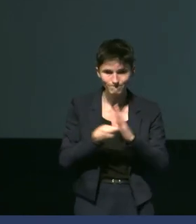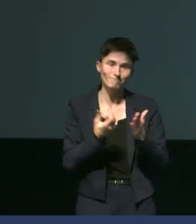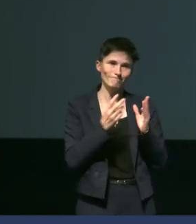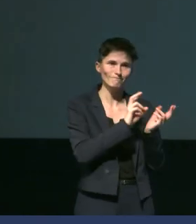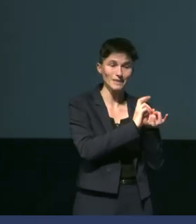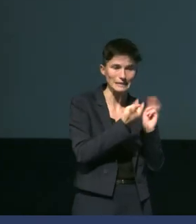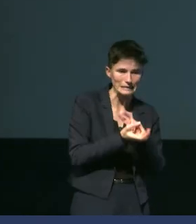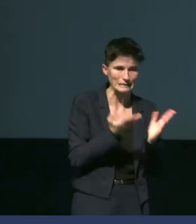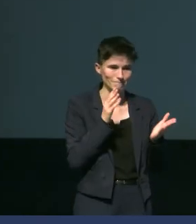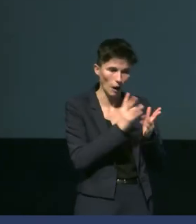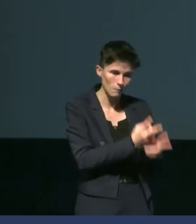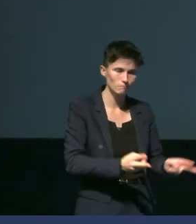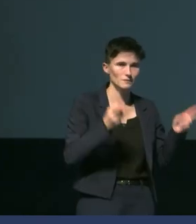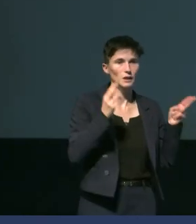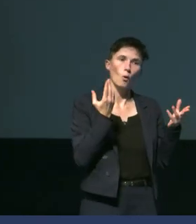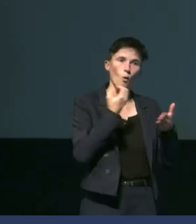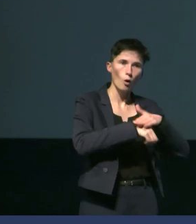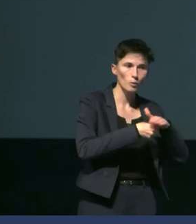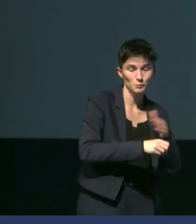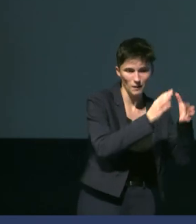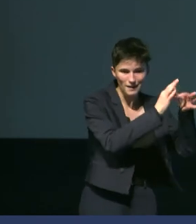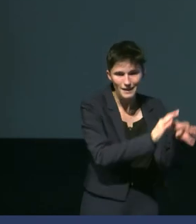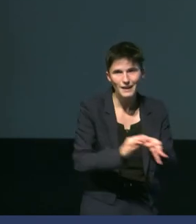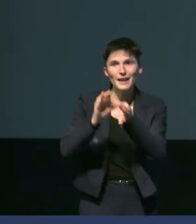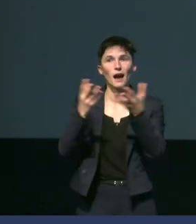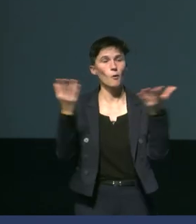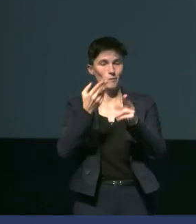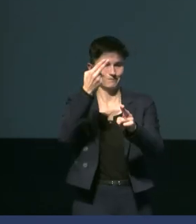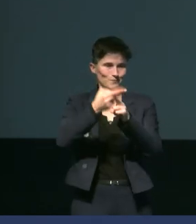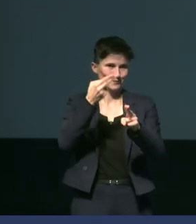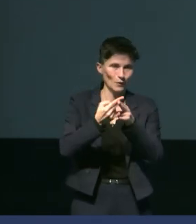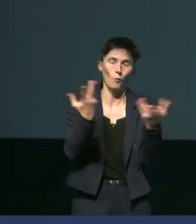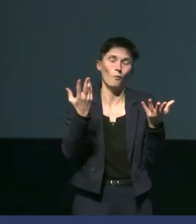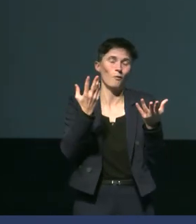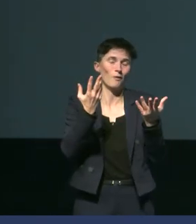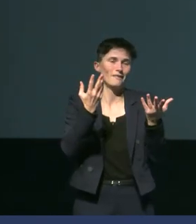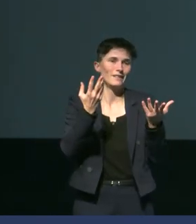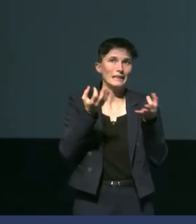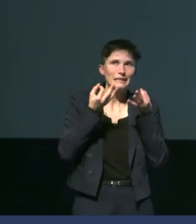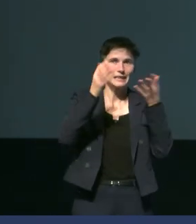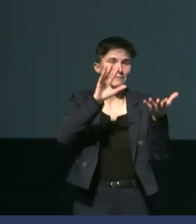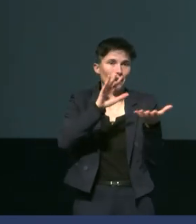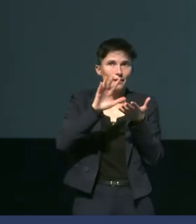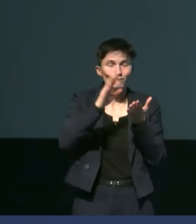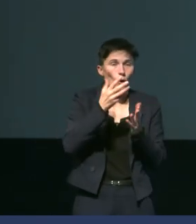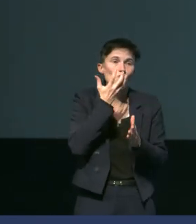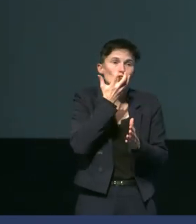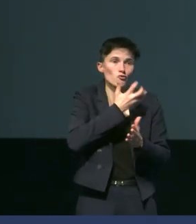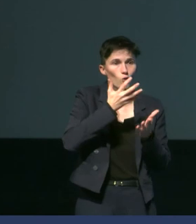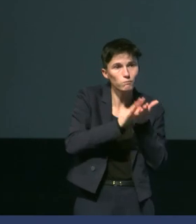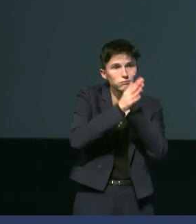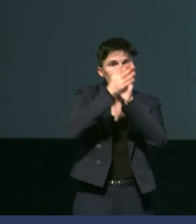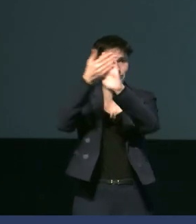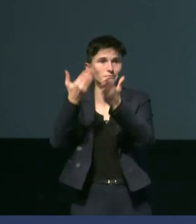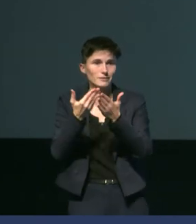et qui évidemment coïncide avec ce qu'on appelle le réchauffement climatique avec des records chaque année battus tout autour de l